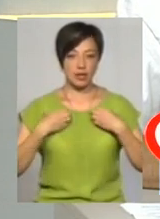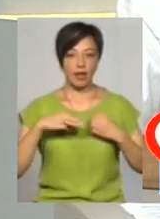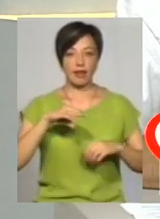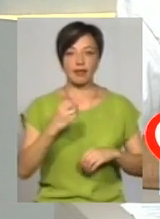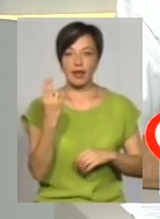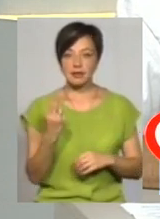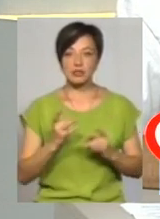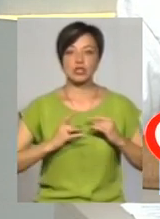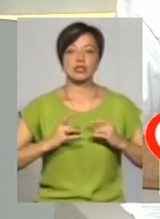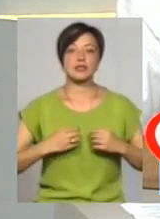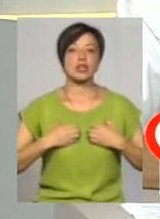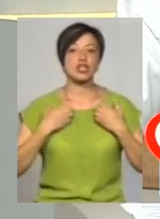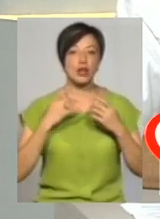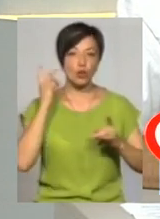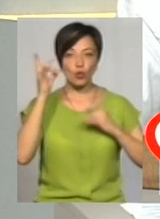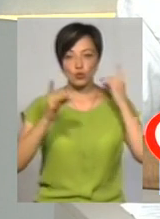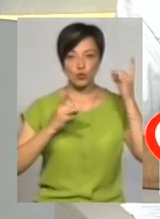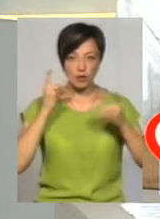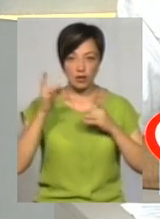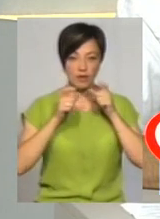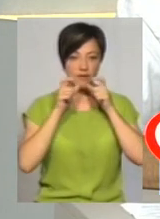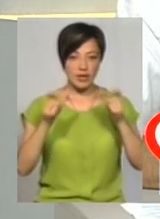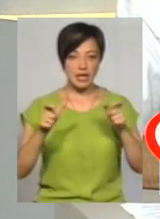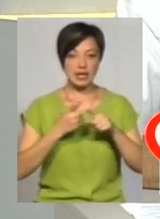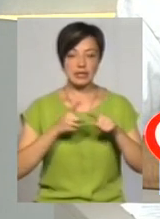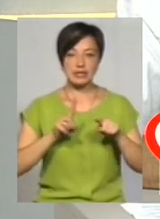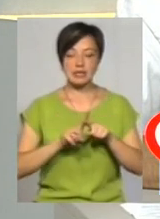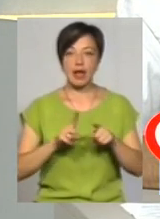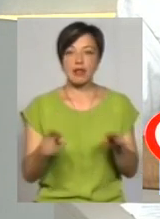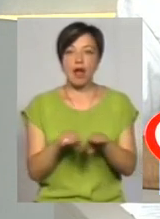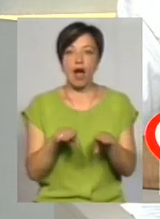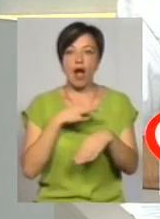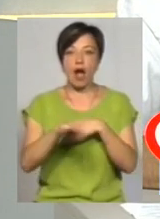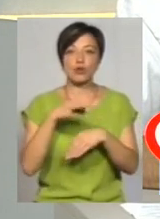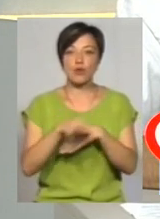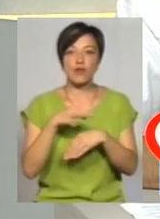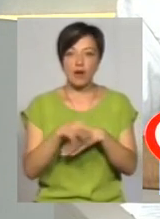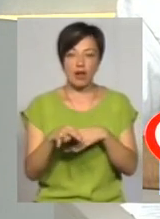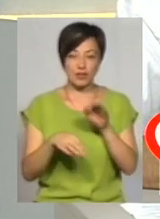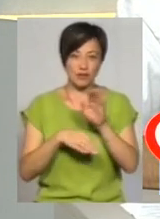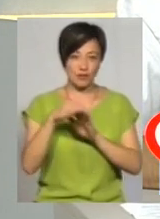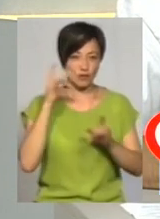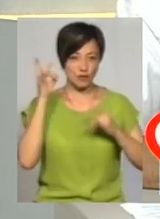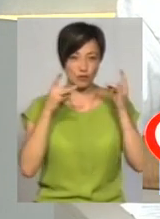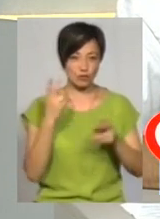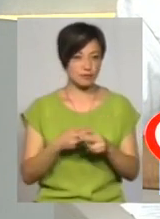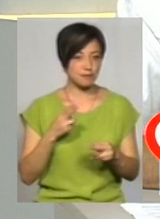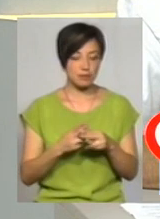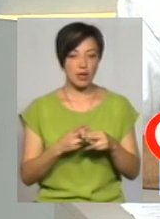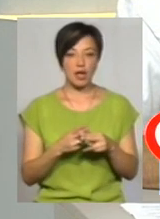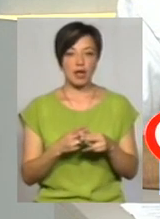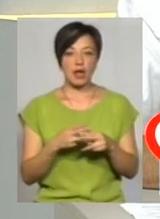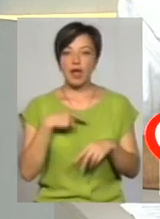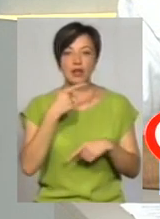страшенно гудить, виє. І це, знаєте, нагадує якесь катування звуками високої чистоти. Я вже не кажу за